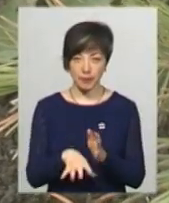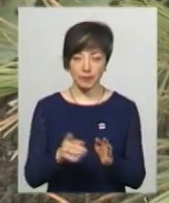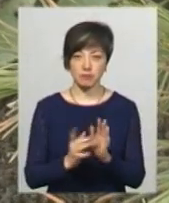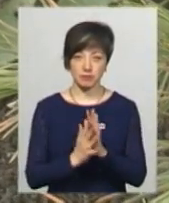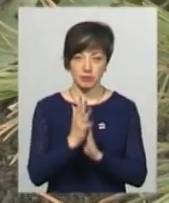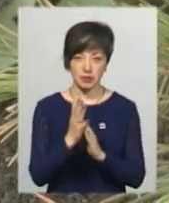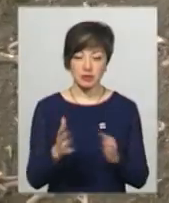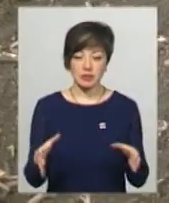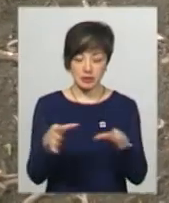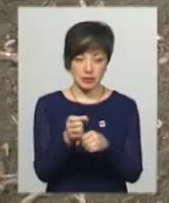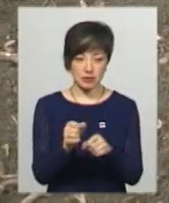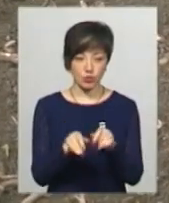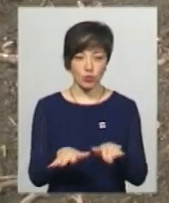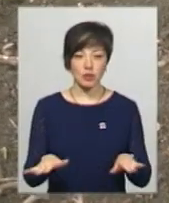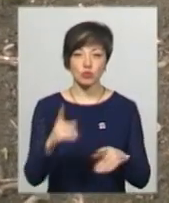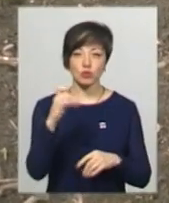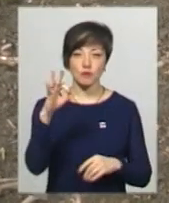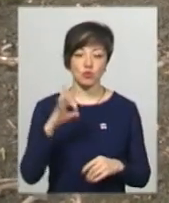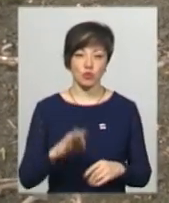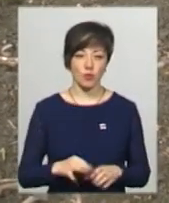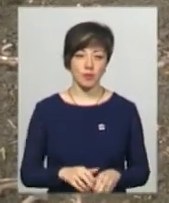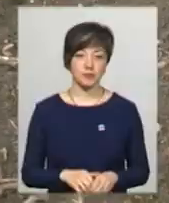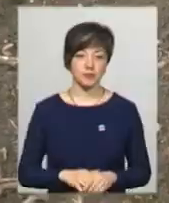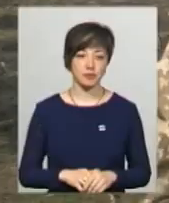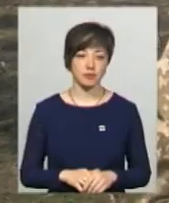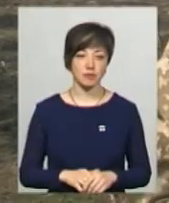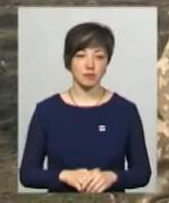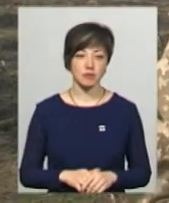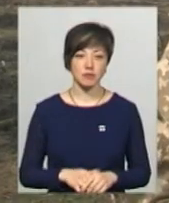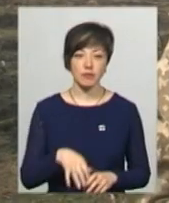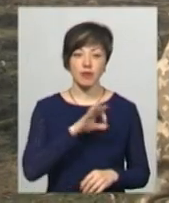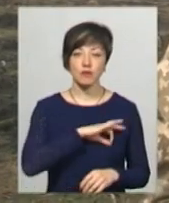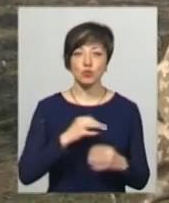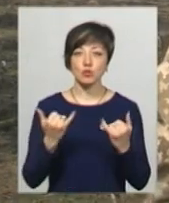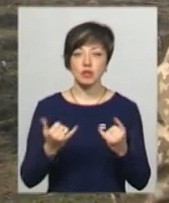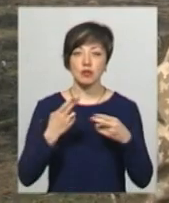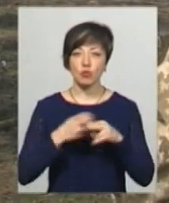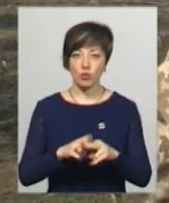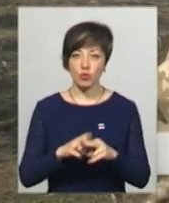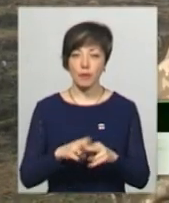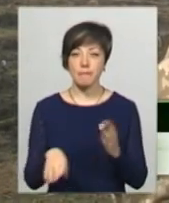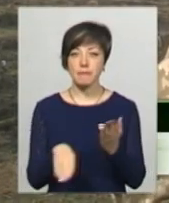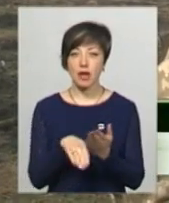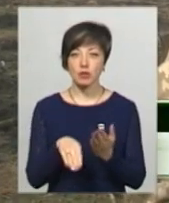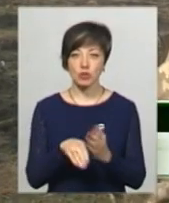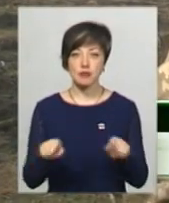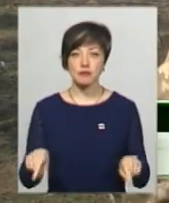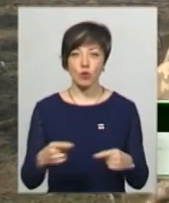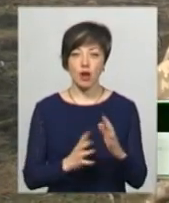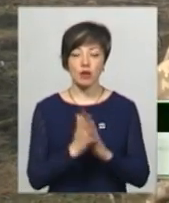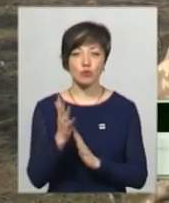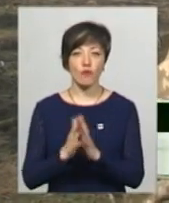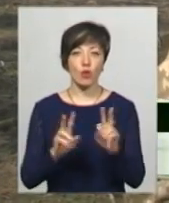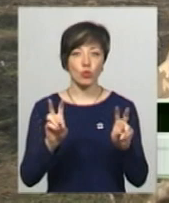сімців із закритою кореневою системою 100%, каже Віталій Гаврилюк. Використання сучасних технологій, сучасних методів створення лісових